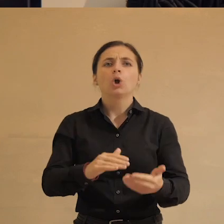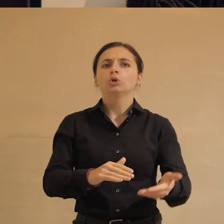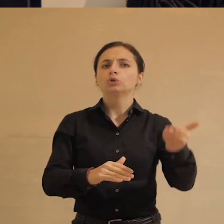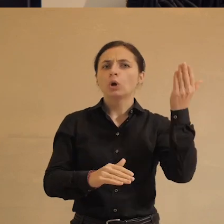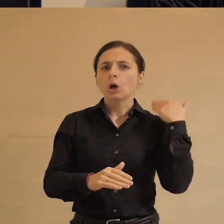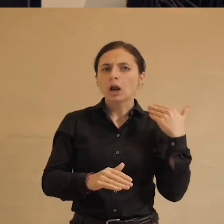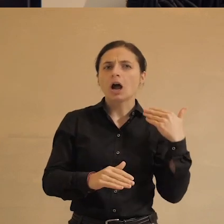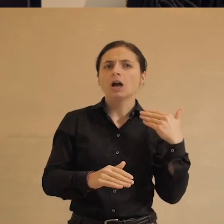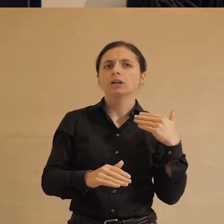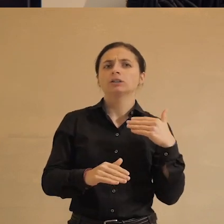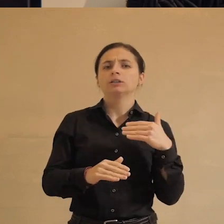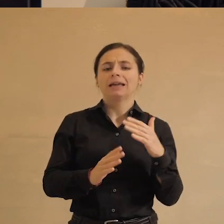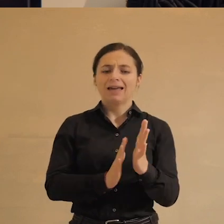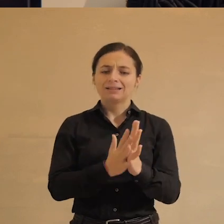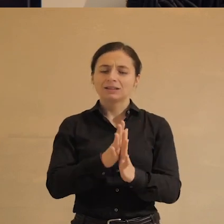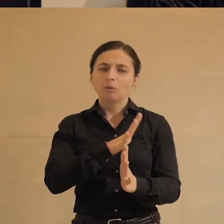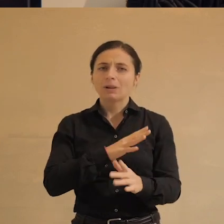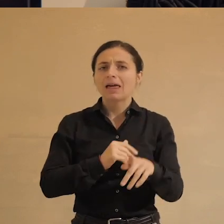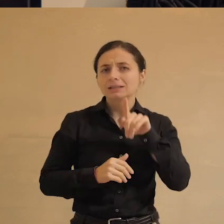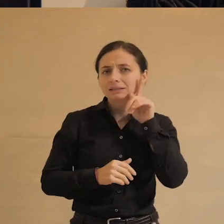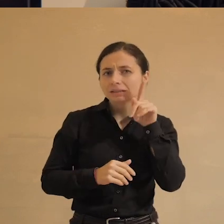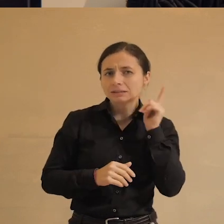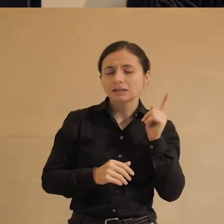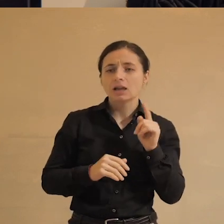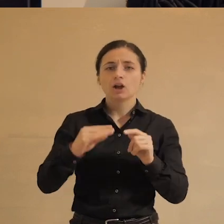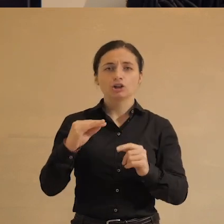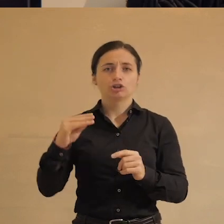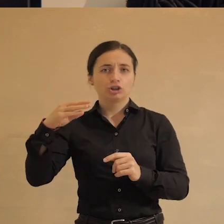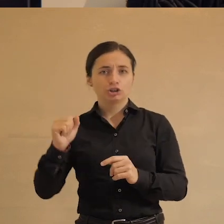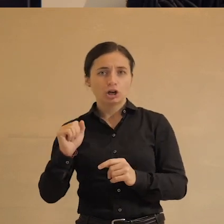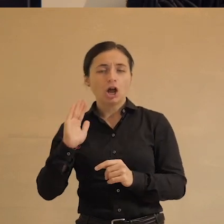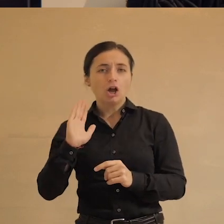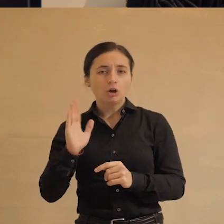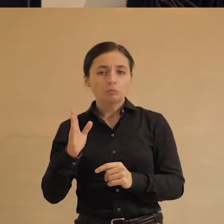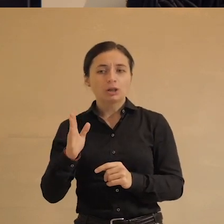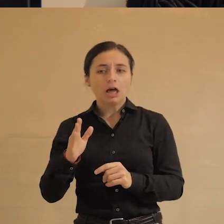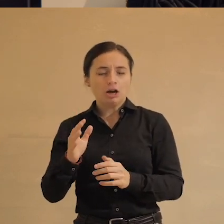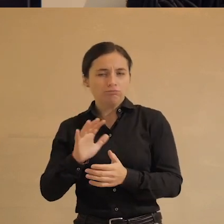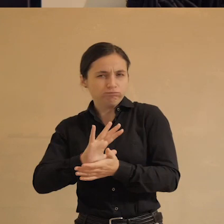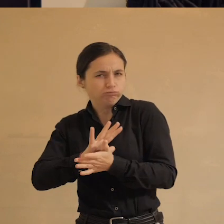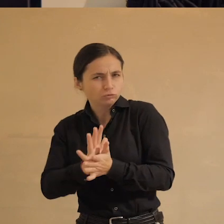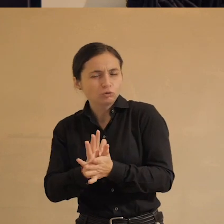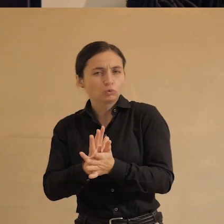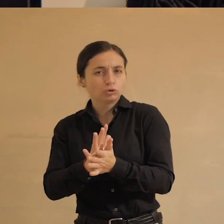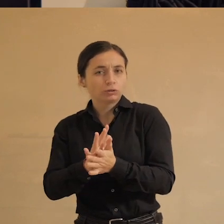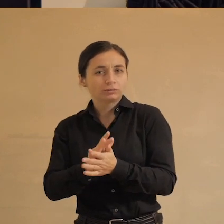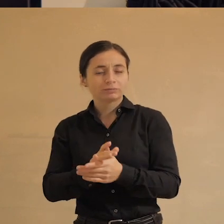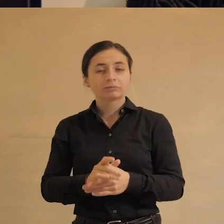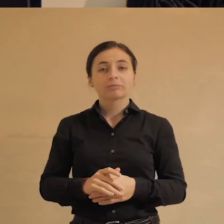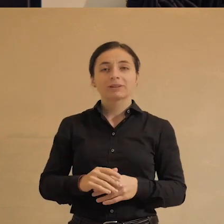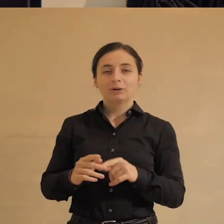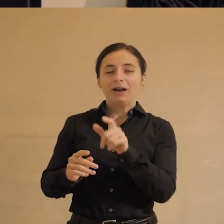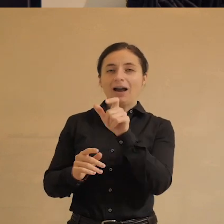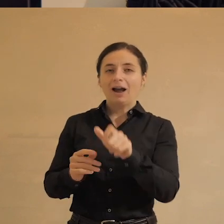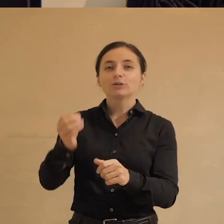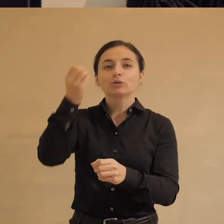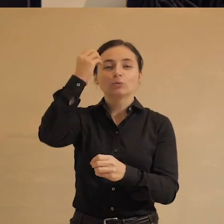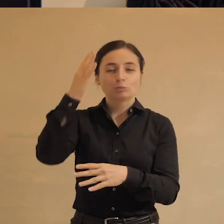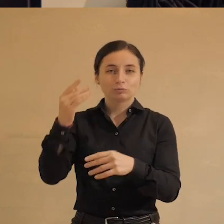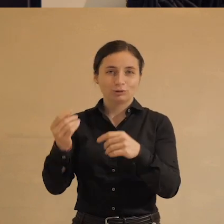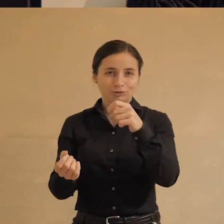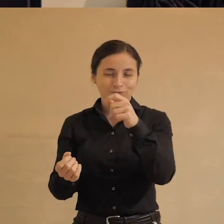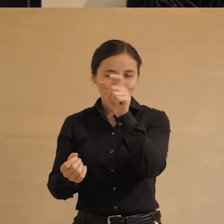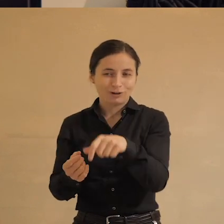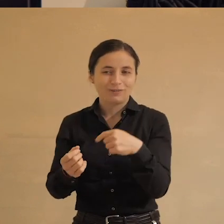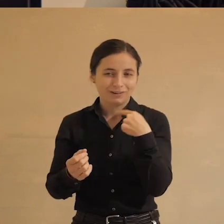трава была зеленее, раньше жижа была гуще, как сказал один остроумный человек, соответственно, там чаще, тоже была темнее,